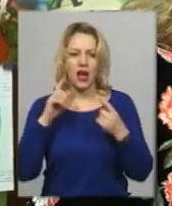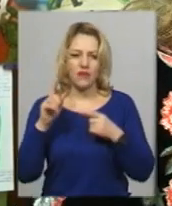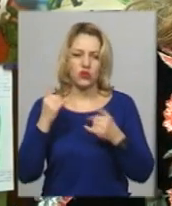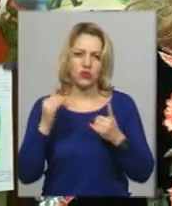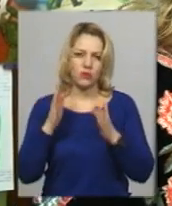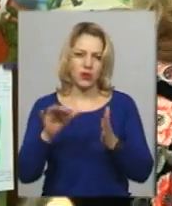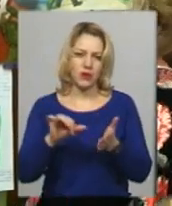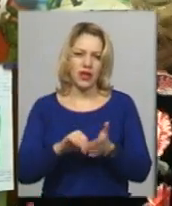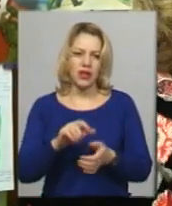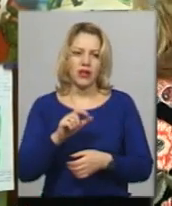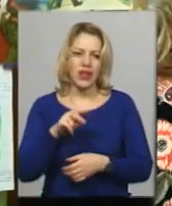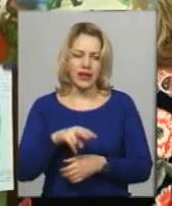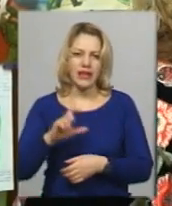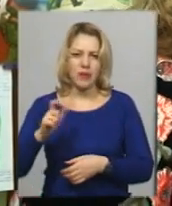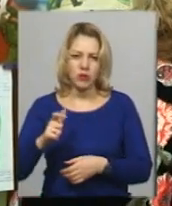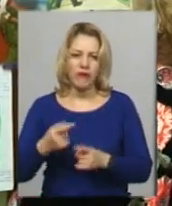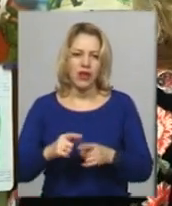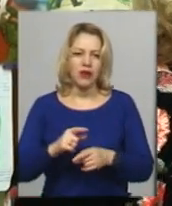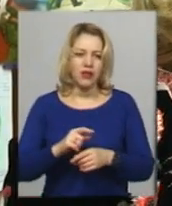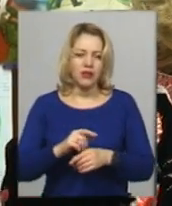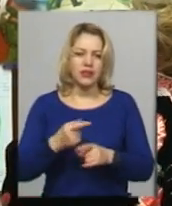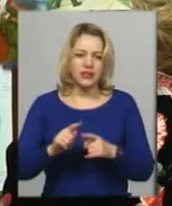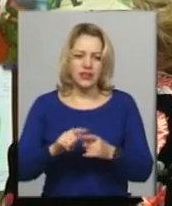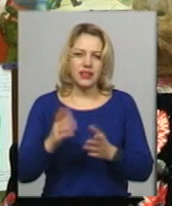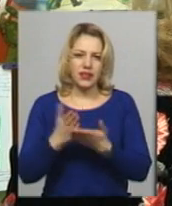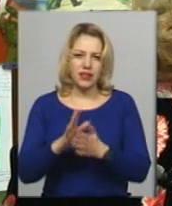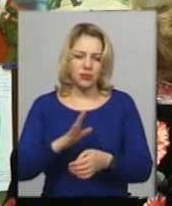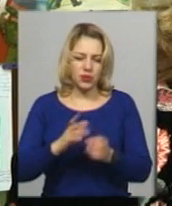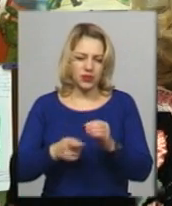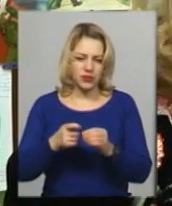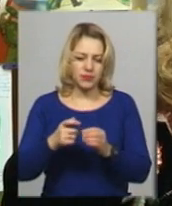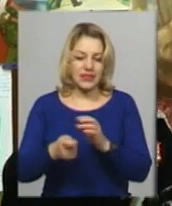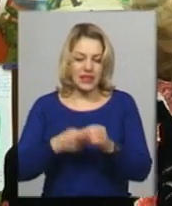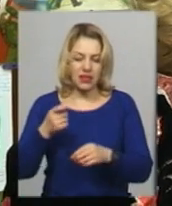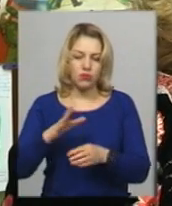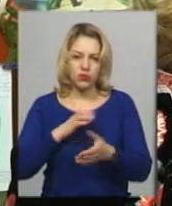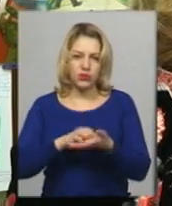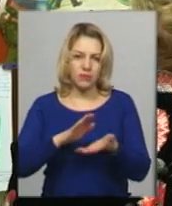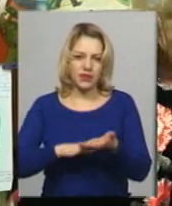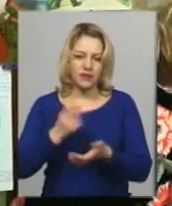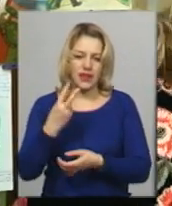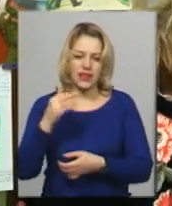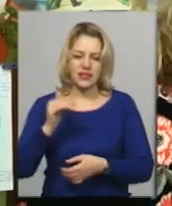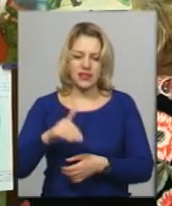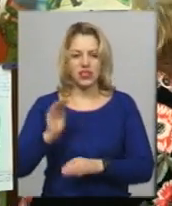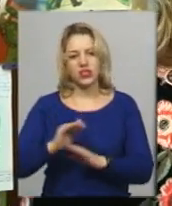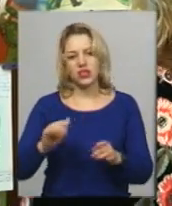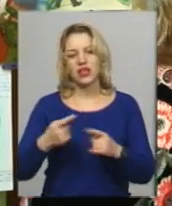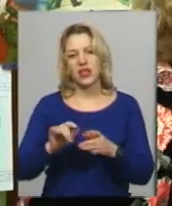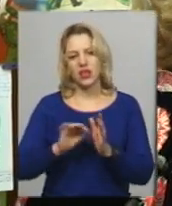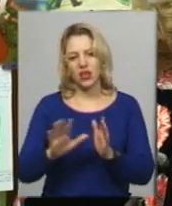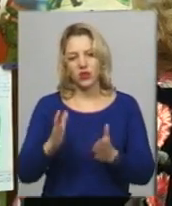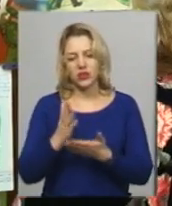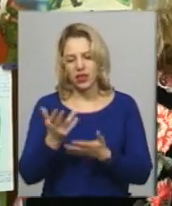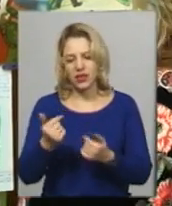присутній Ларисі Ніцуй «Незламні мураші». Заявка була подана 12 тисяч діток і в принципі рекорд встановлений. Дітки